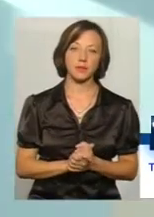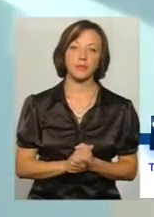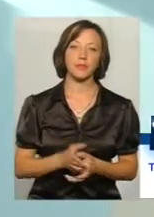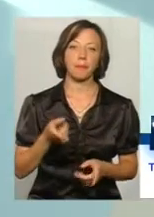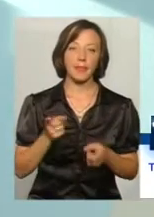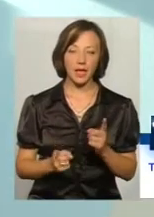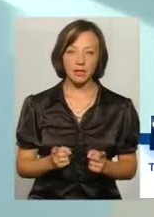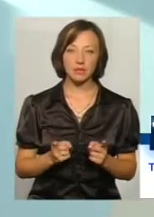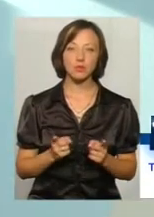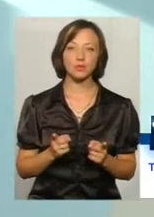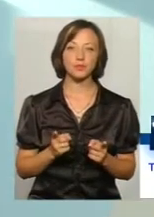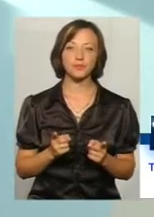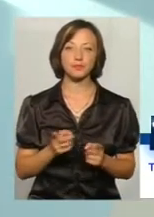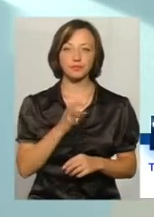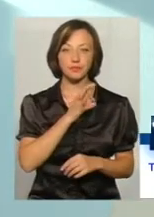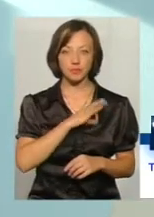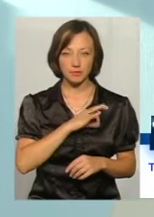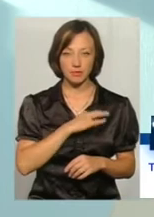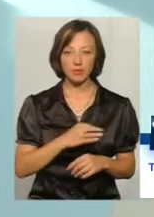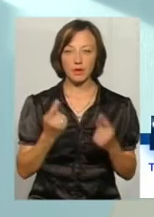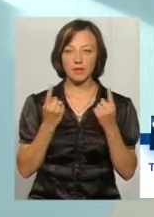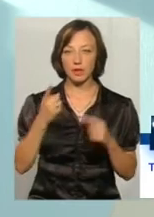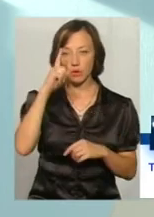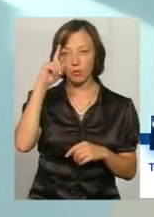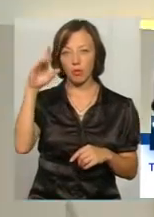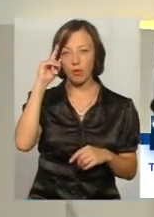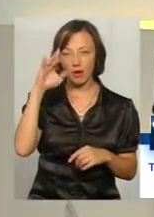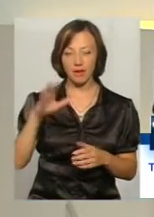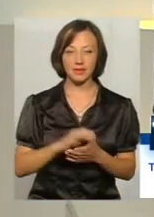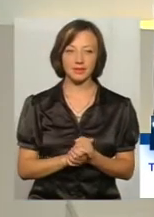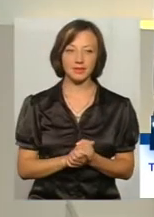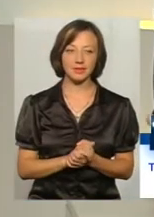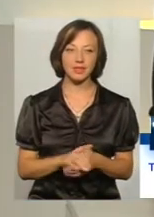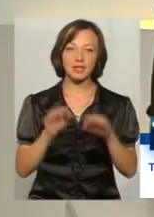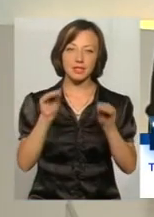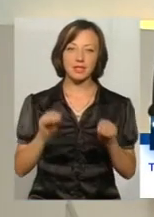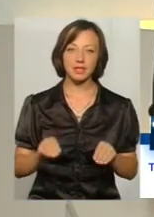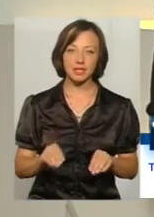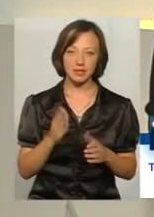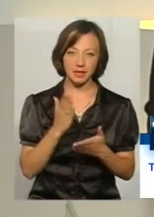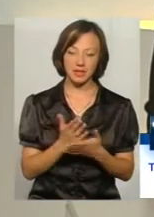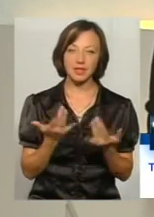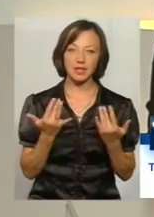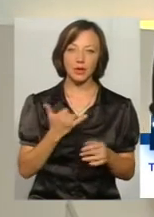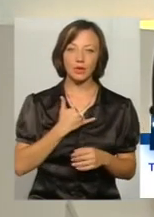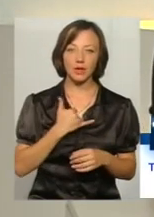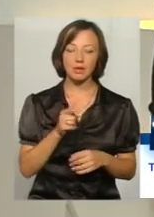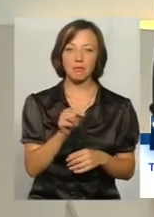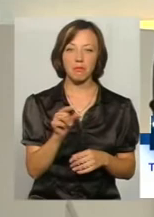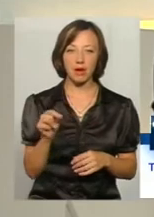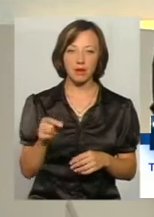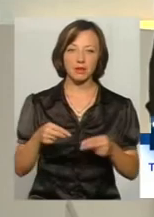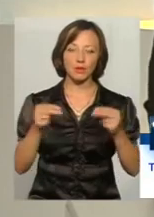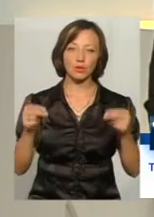Дійсно, скажімо так, користуються необіякою популярністю серед мешканців Хмельницького. статистика, скільки у нас пар все ж таки